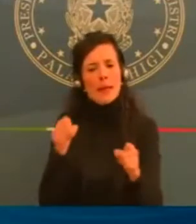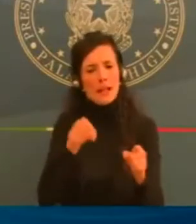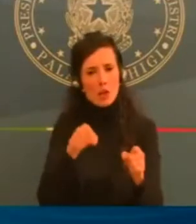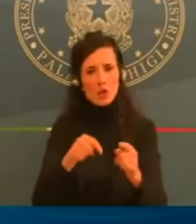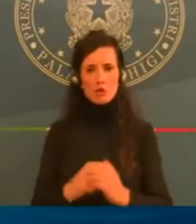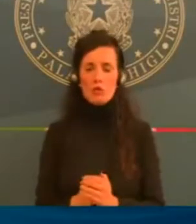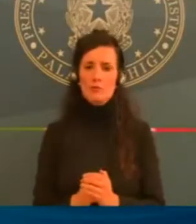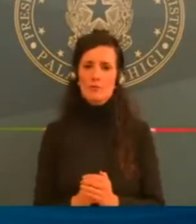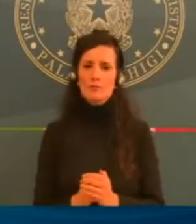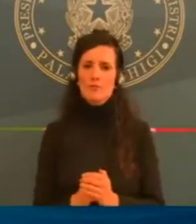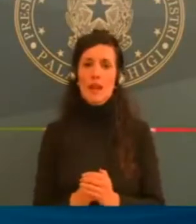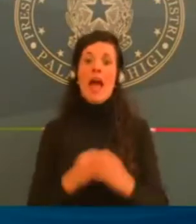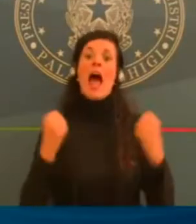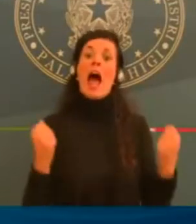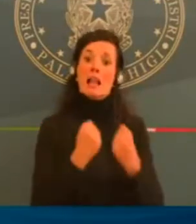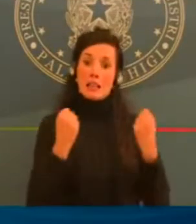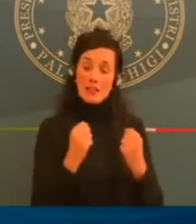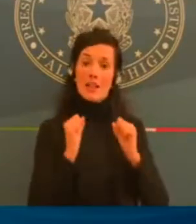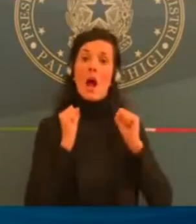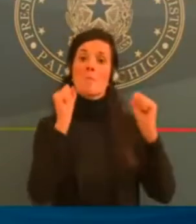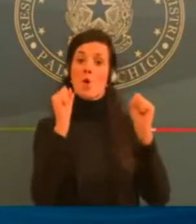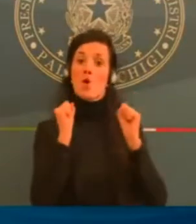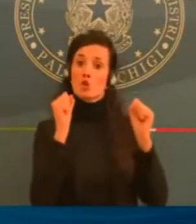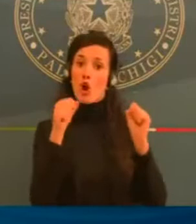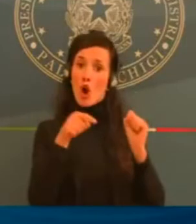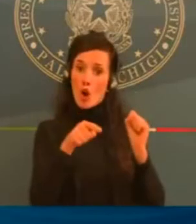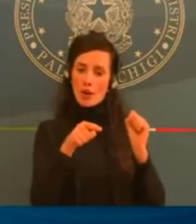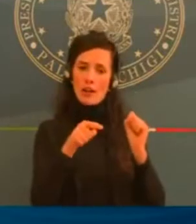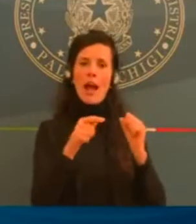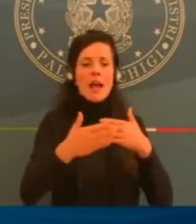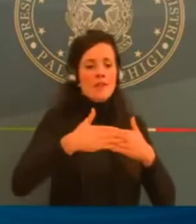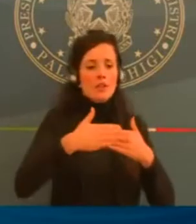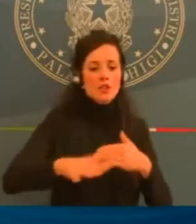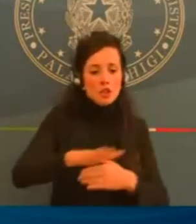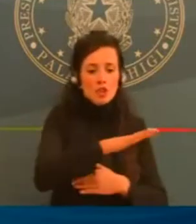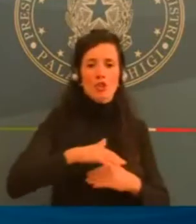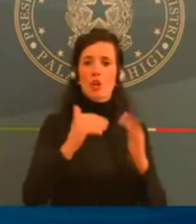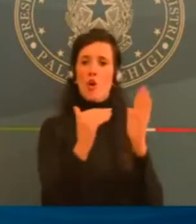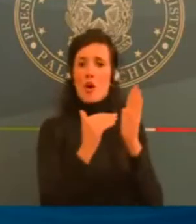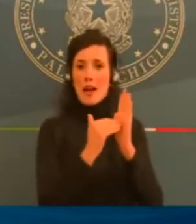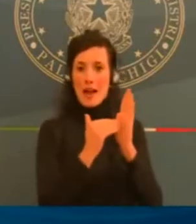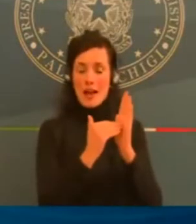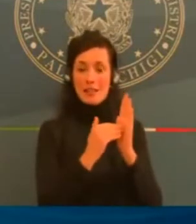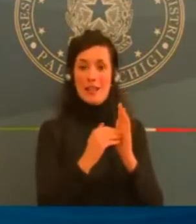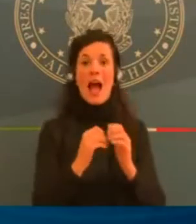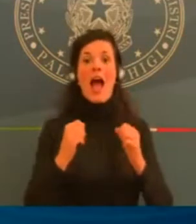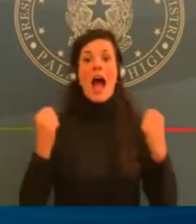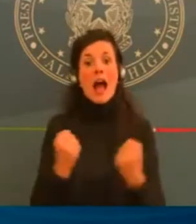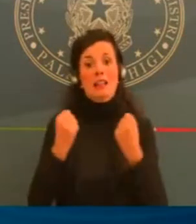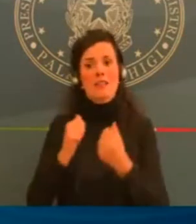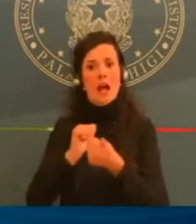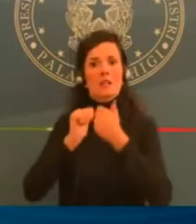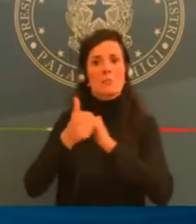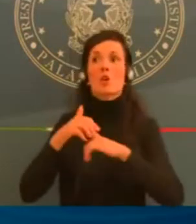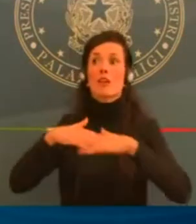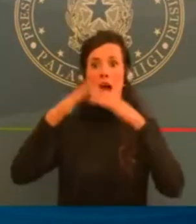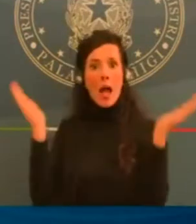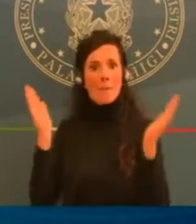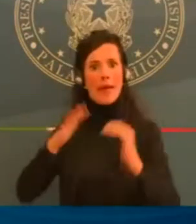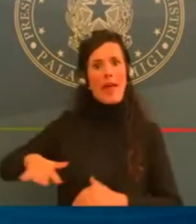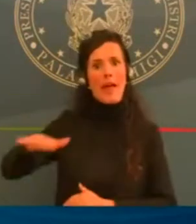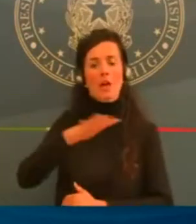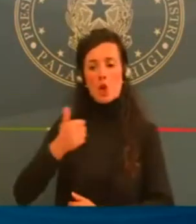all'aperto in forma individuale. Per quanto riguarda le altre misure ricordo che con questa zona rossa